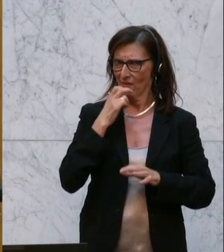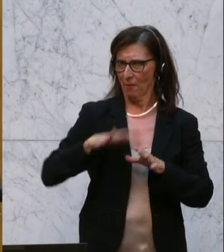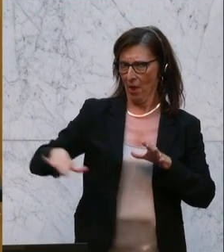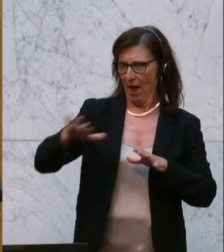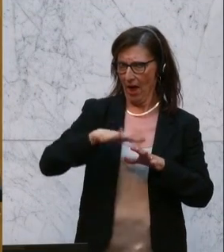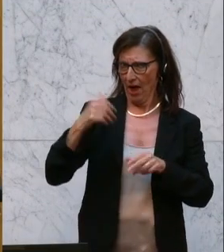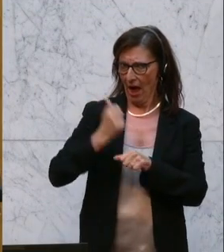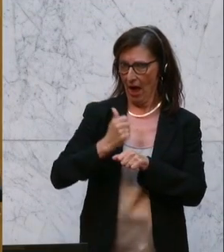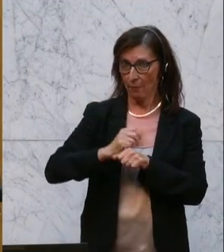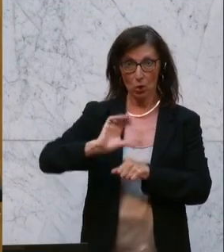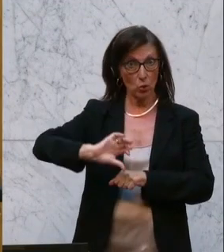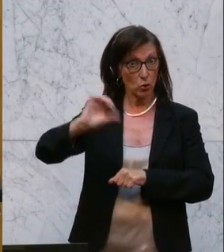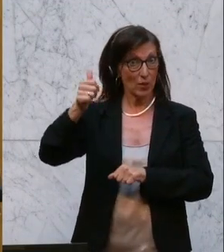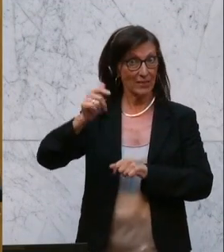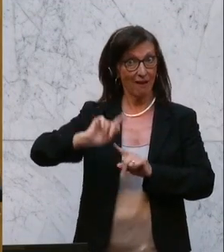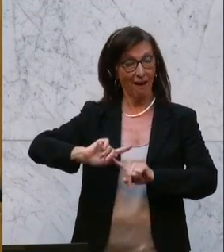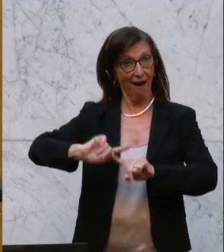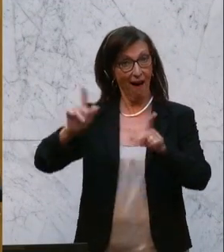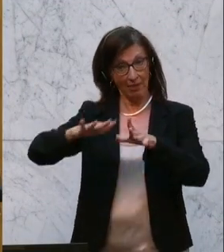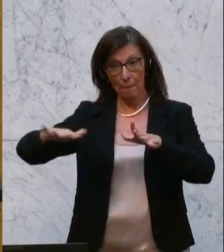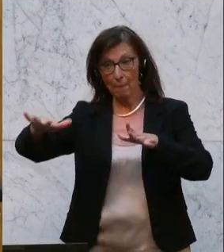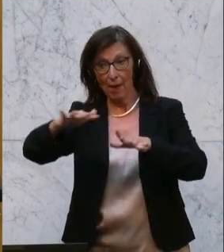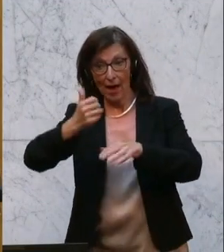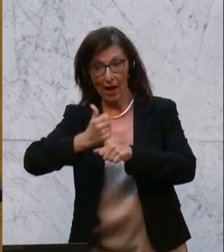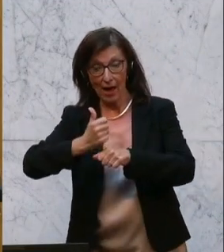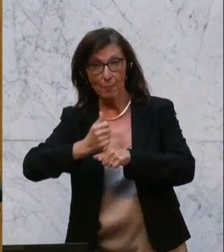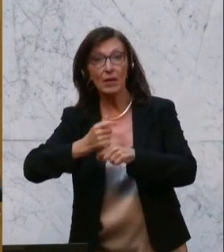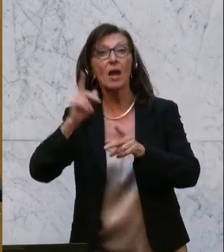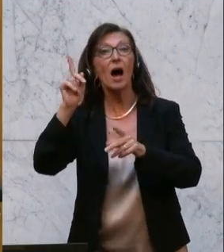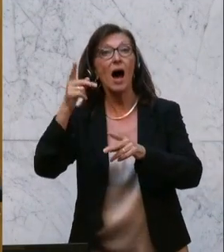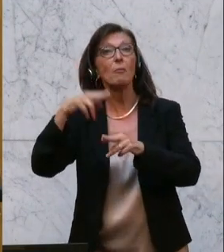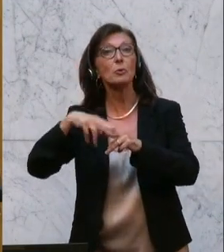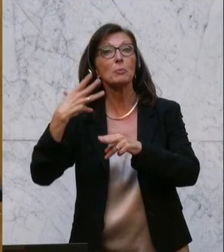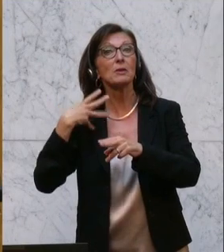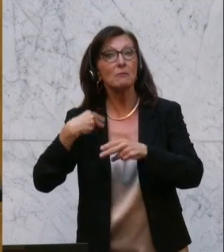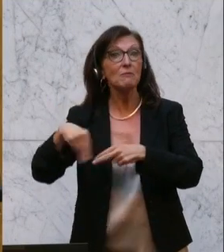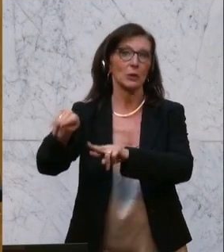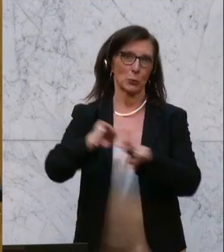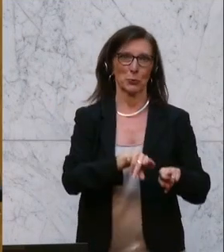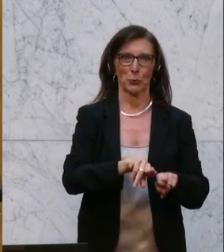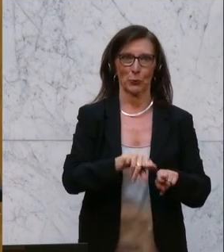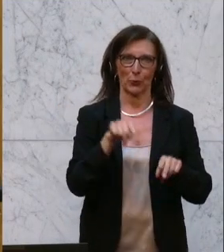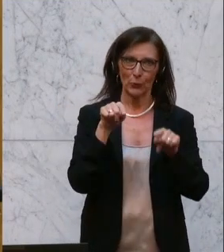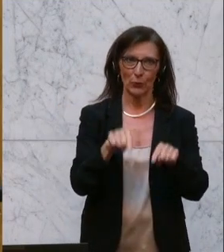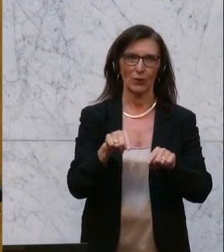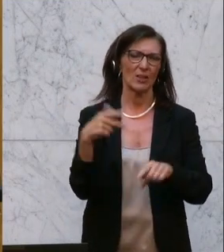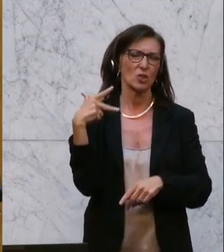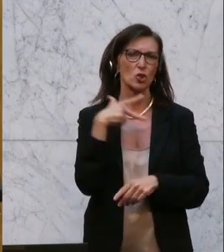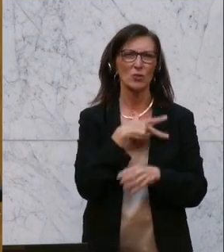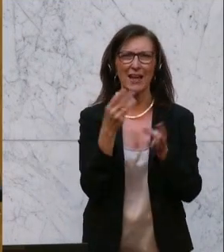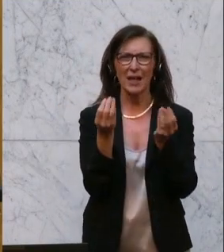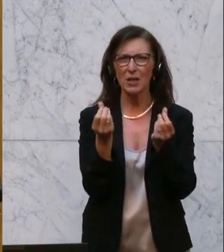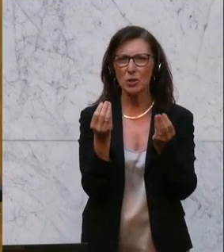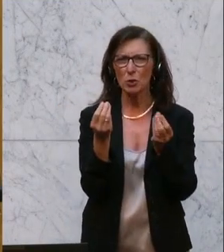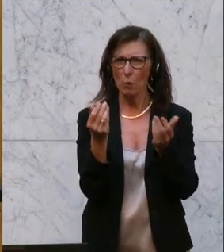dann zuerst in ein anderes Arbeitsfeld, aber kommen später sehr oft auch wieder zurück. Abgesehen davon, dass man soziales Gespür